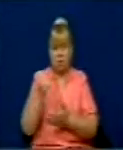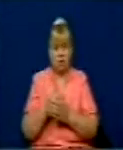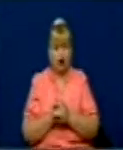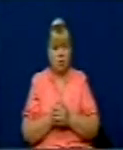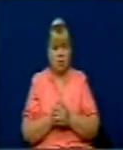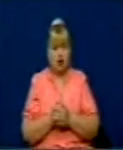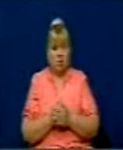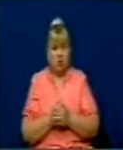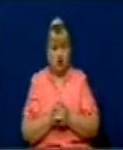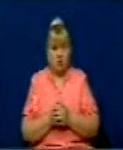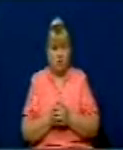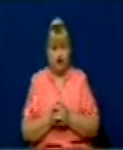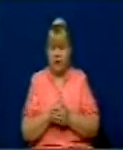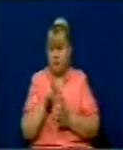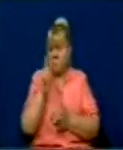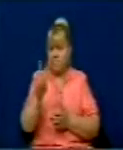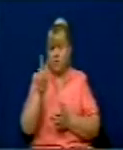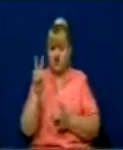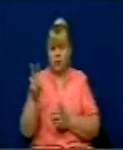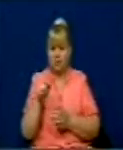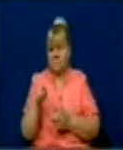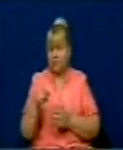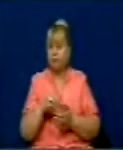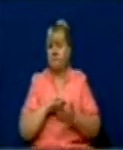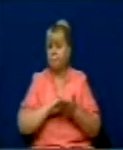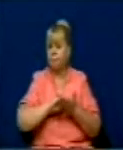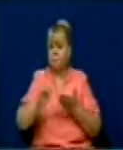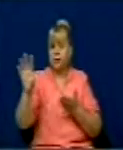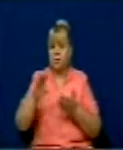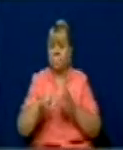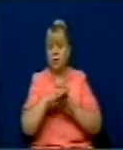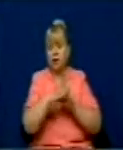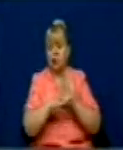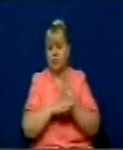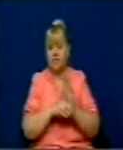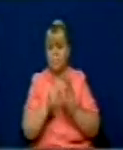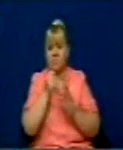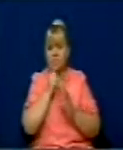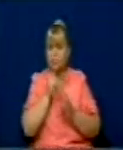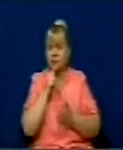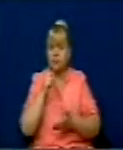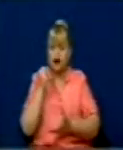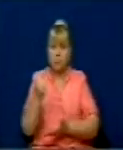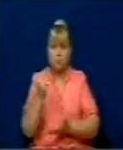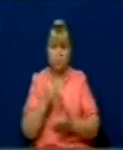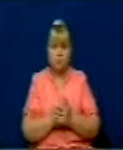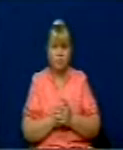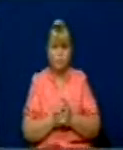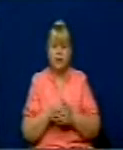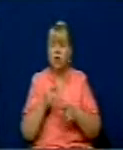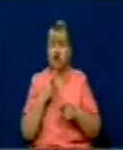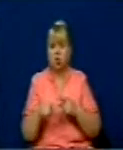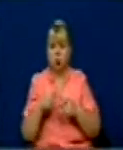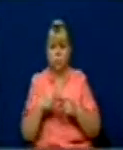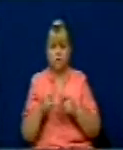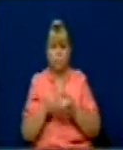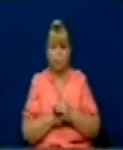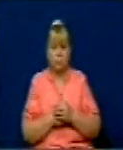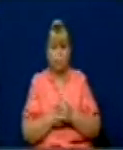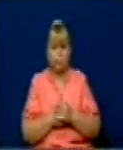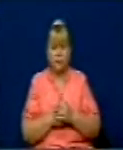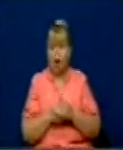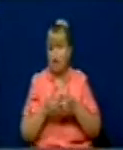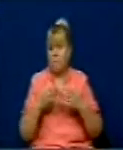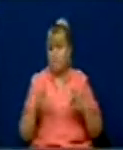është që ndrimi lëvizitve të vendosit që këto të heqen fare nga ligji për finansimin e subjekteve politike, për shkak se lijet shumë